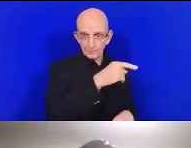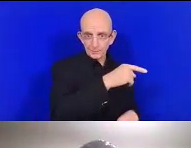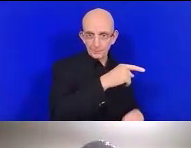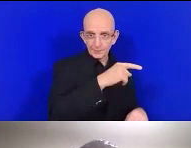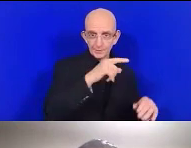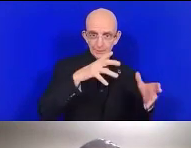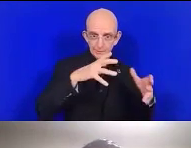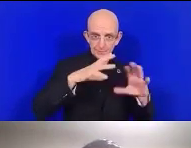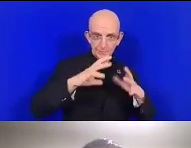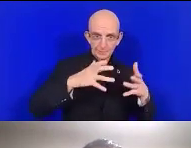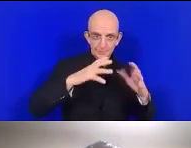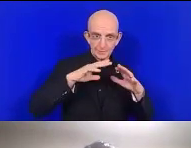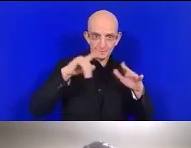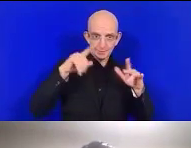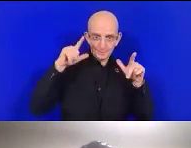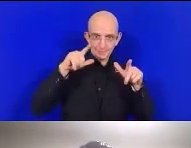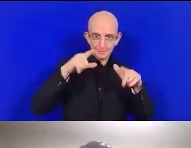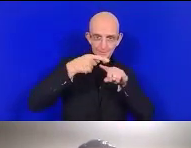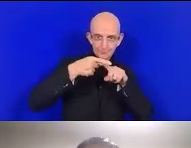Oui, merci.